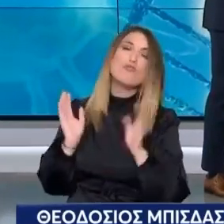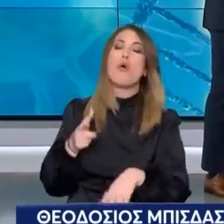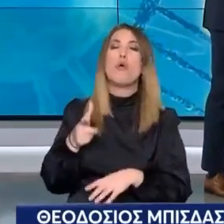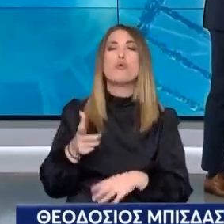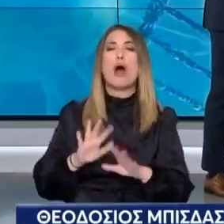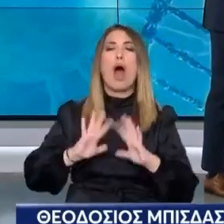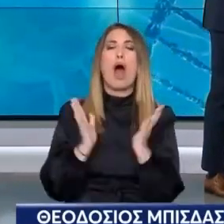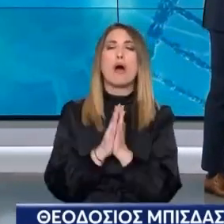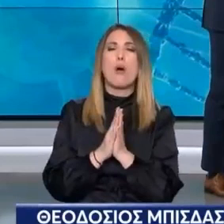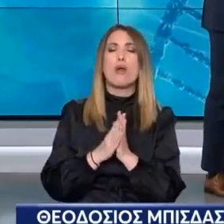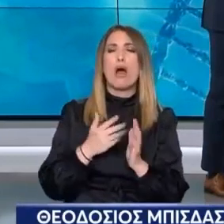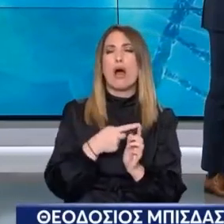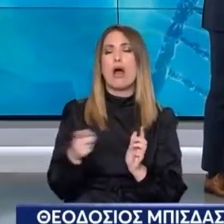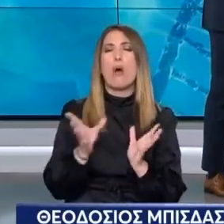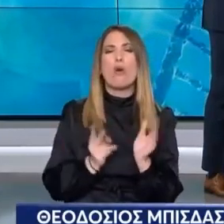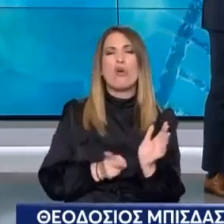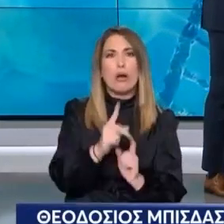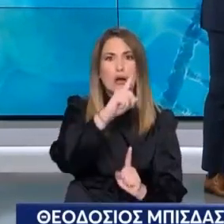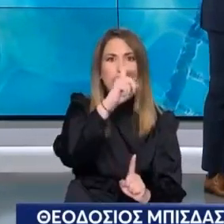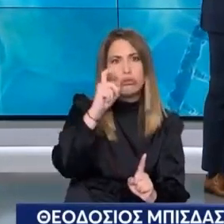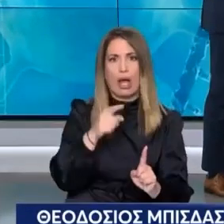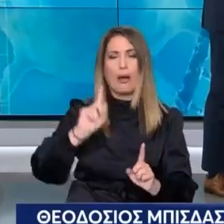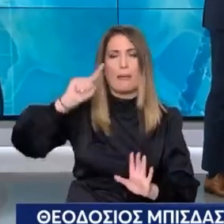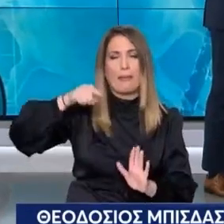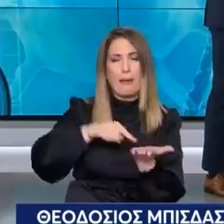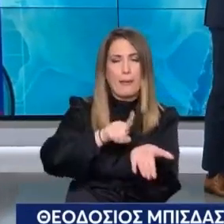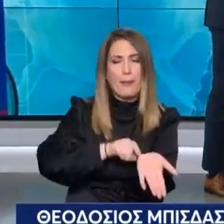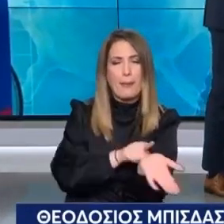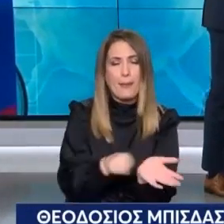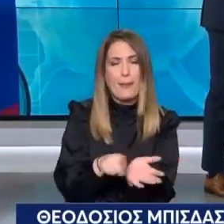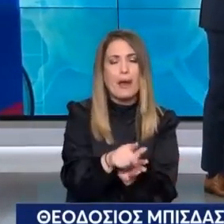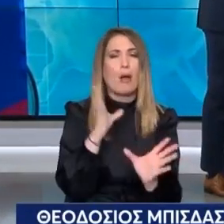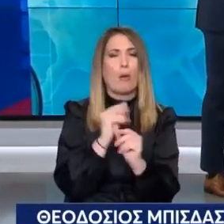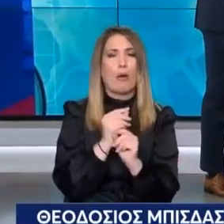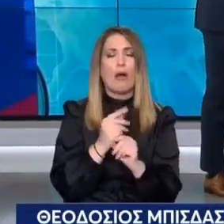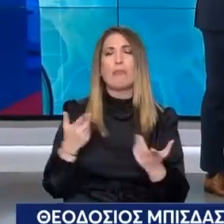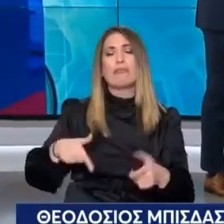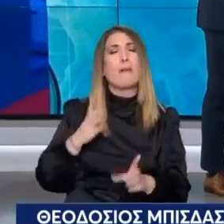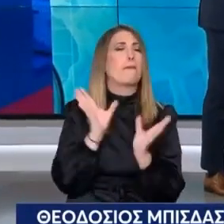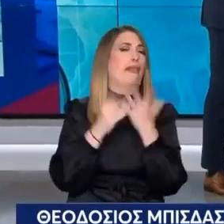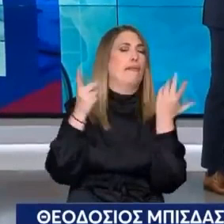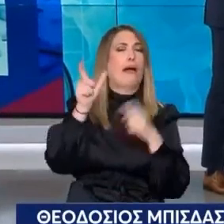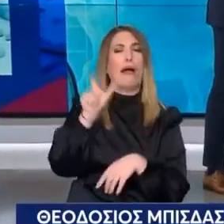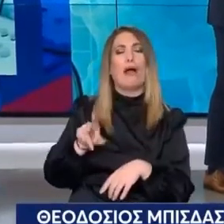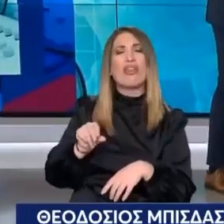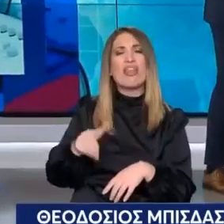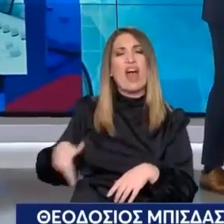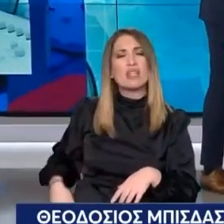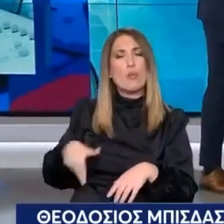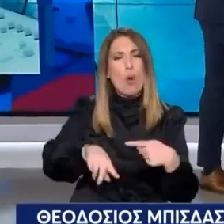για να κάνουμε ιδιαίτερα πολύπλοκα χειρουργία Είτε αυτά είναι ανευρίσματα Είτε είναι το διαβητικό πόδι Οτιδήποτε άλλο Από τις μολύνσεις μετά